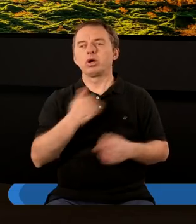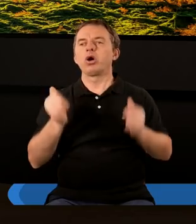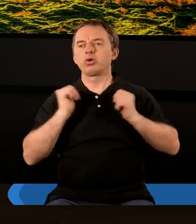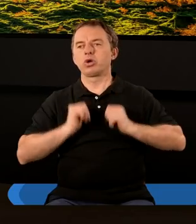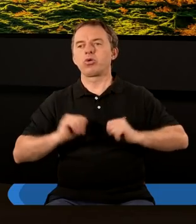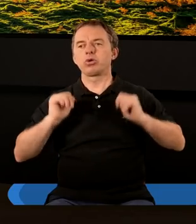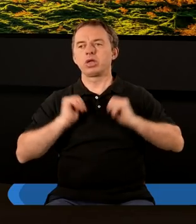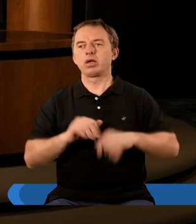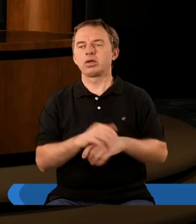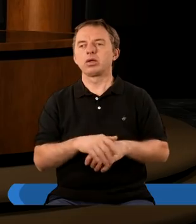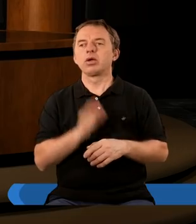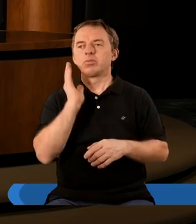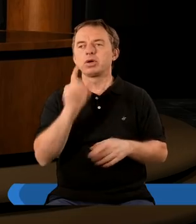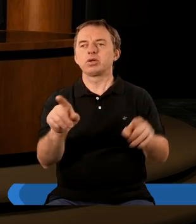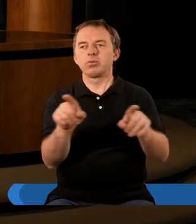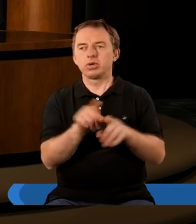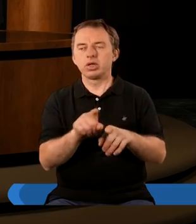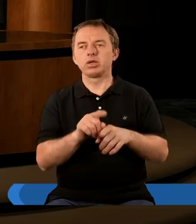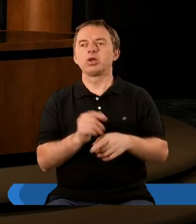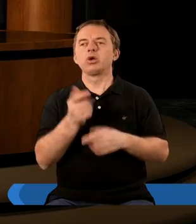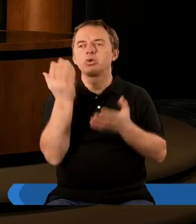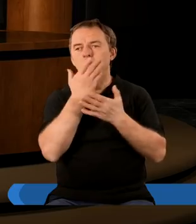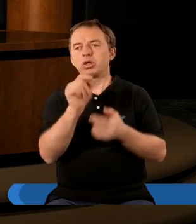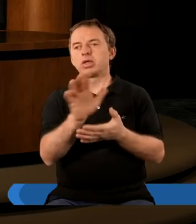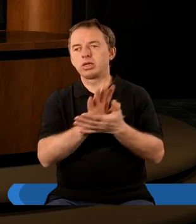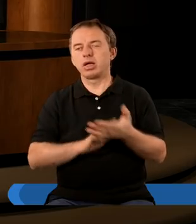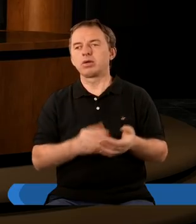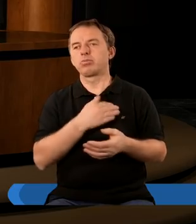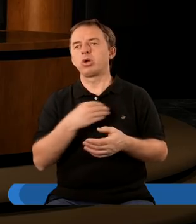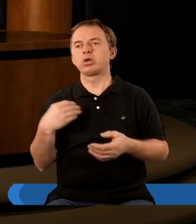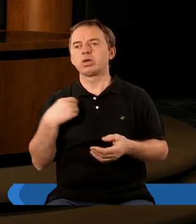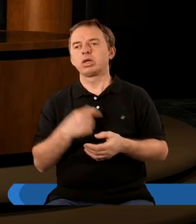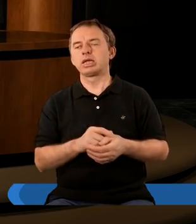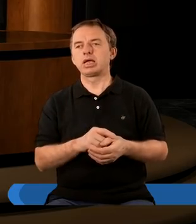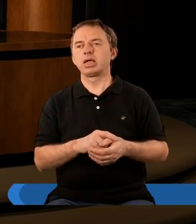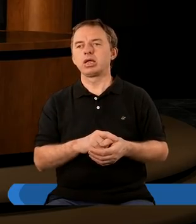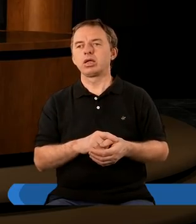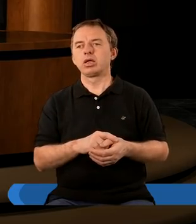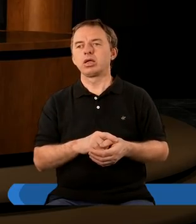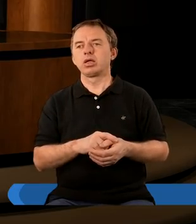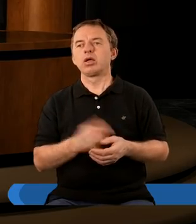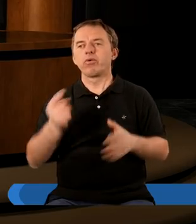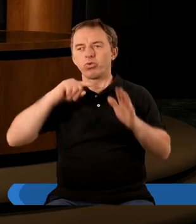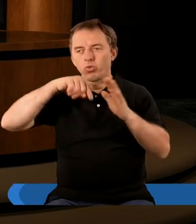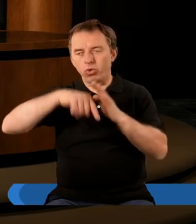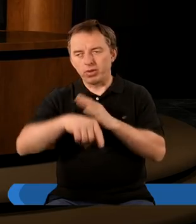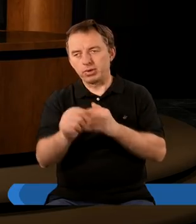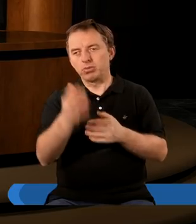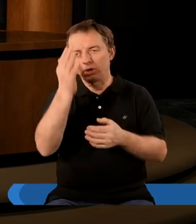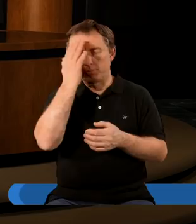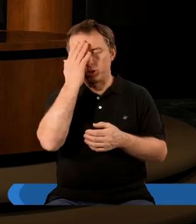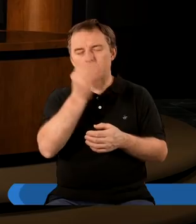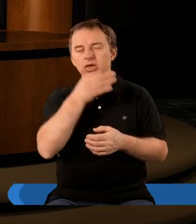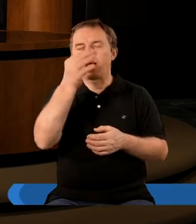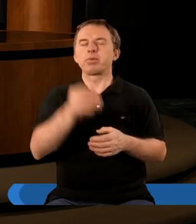odczytujemy. No i wiadomo też, że czytając ten tekst polski, jednak w języku greckim trochę głębiej możemy wejść ten tekst, prawda?